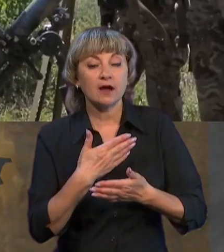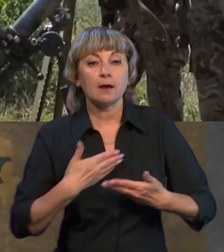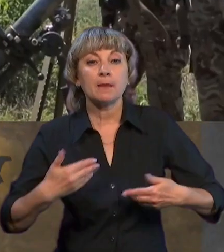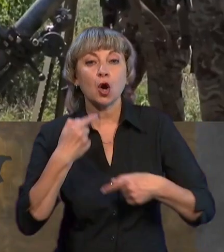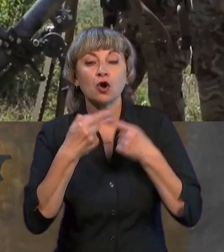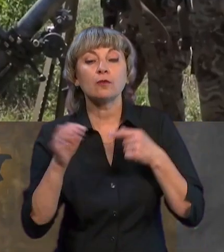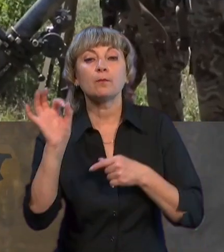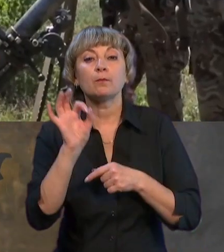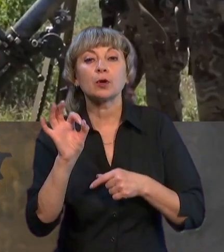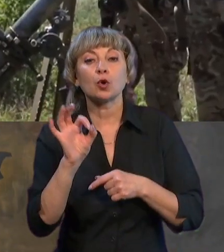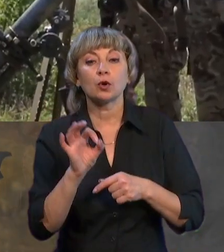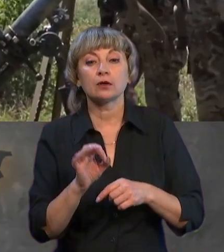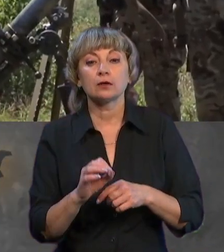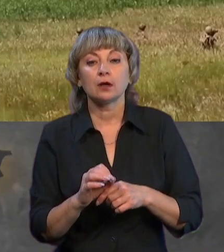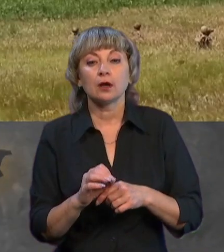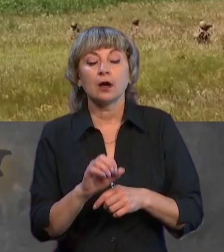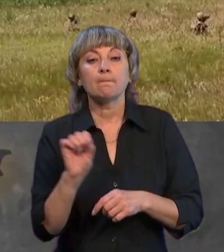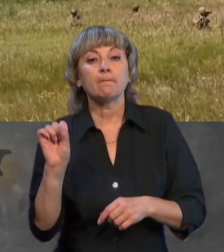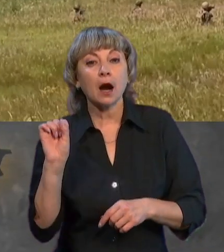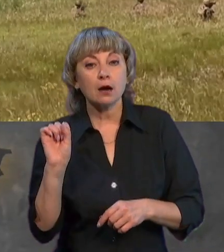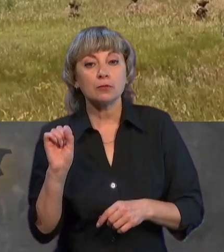про, мабуть, і Бахмут.